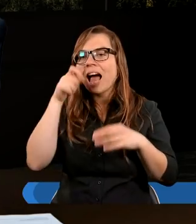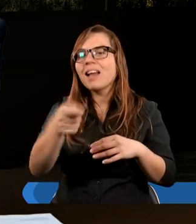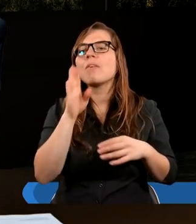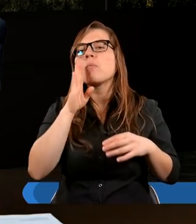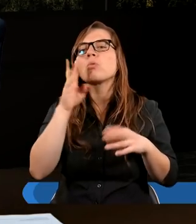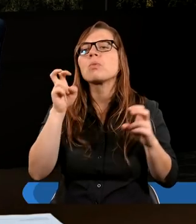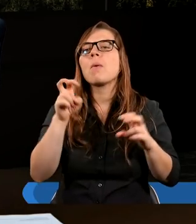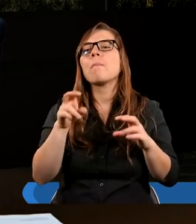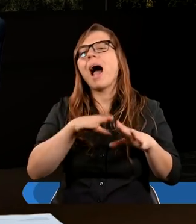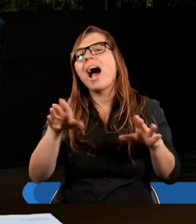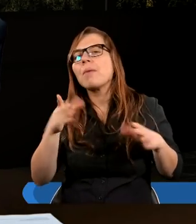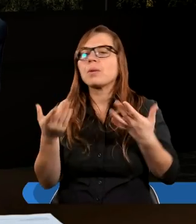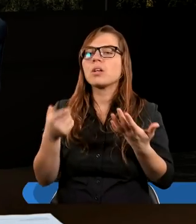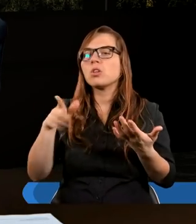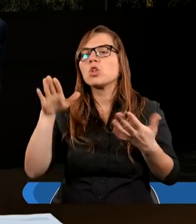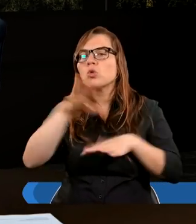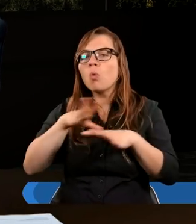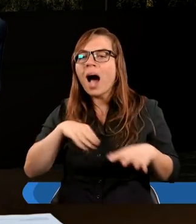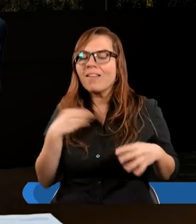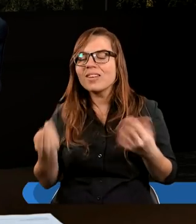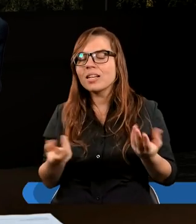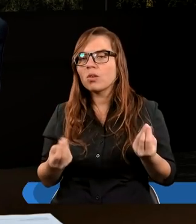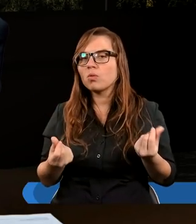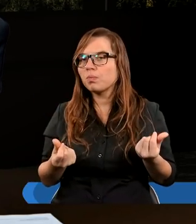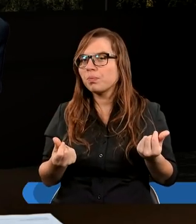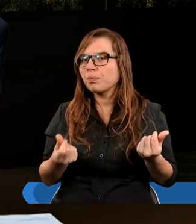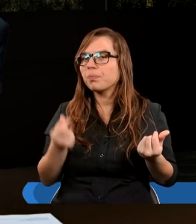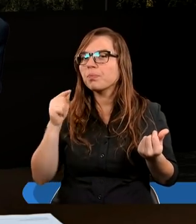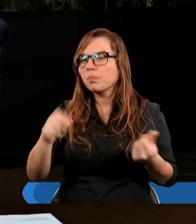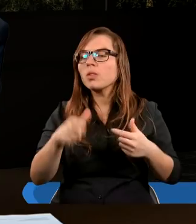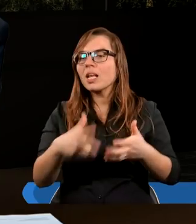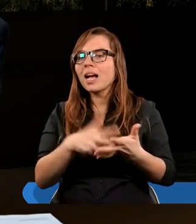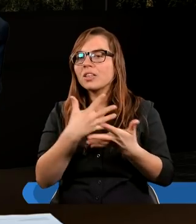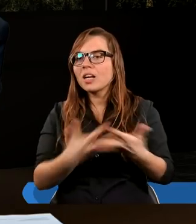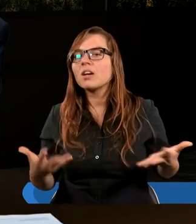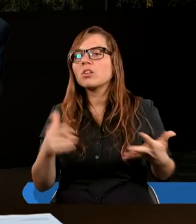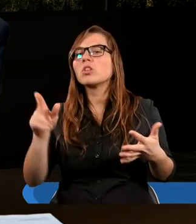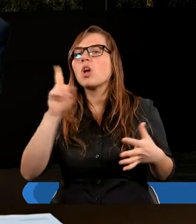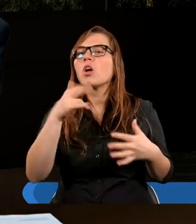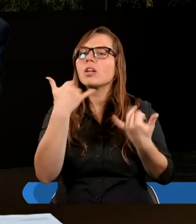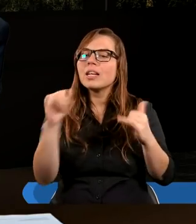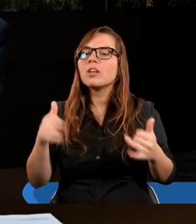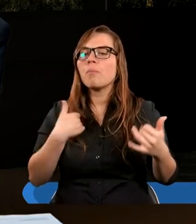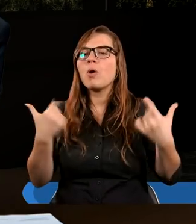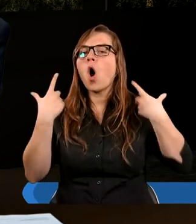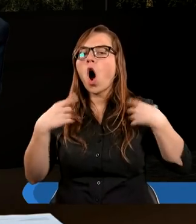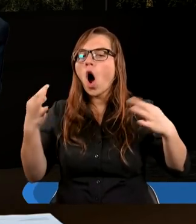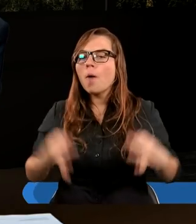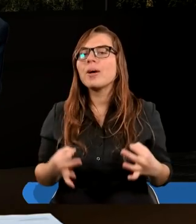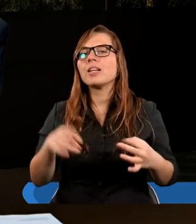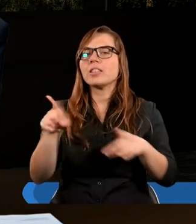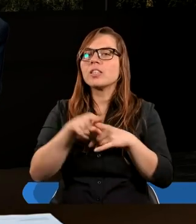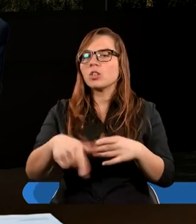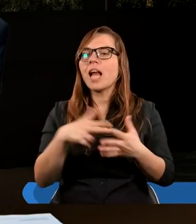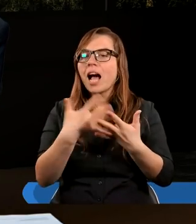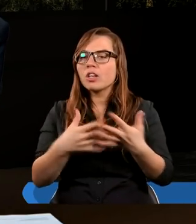innego pocieszyciela, tak samo jak On jest pocieszycielem. Znaczy mówiąc, jak Jezus był obecny tu na ziemi, to daje, żeby ktoś inny był obecny zaraz zamiast